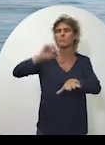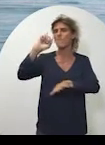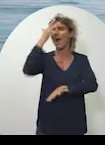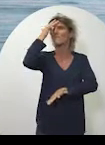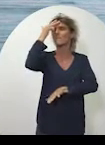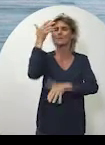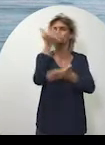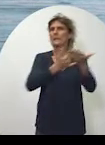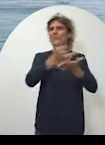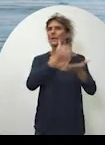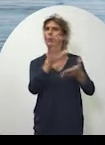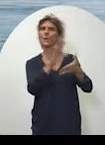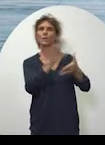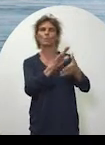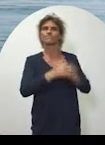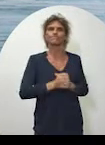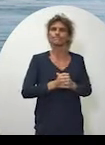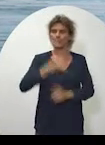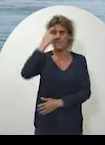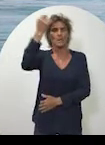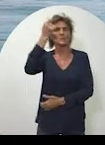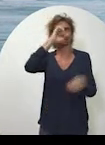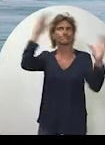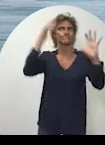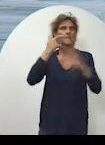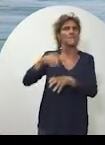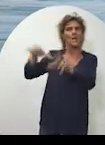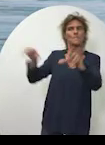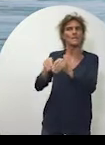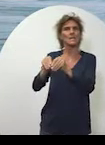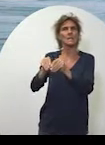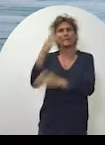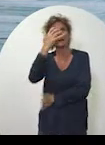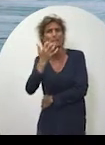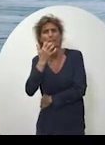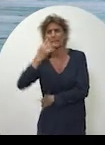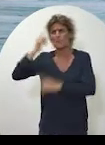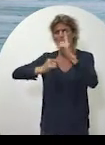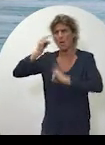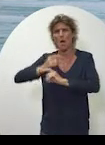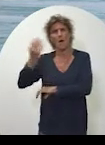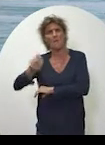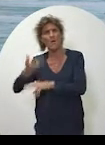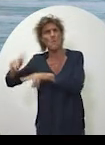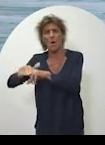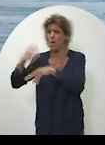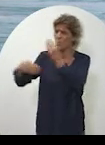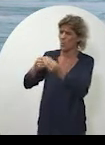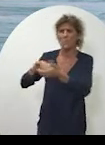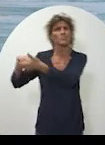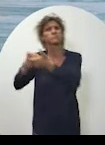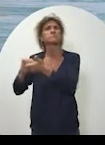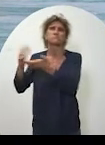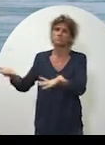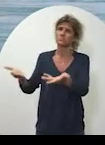frappé notre archipel en son sein. Mes pensées les plus sincères vont à toutes ces familles enduées qui pleurent en enfants ou en